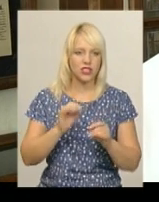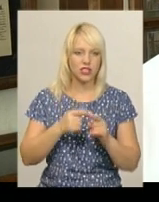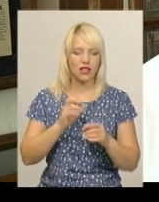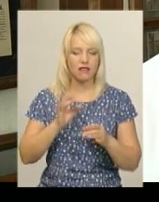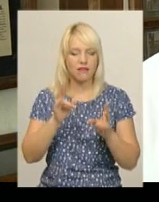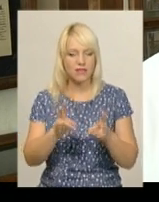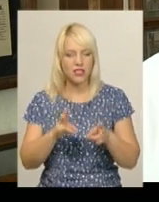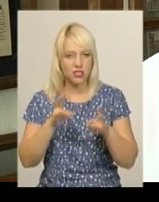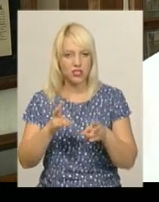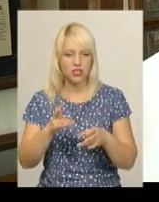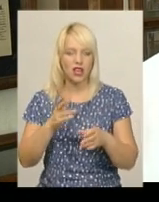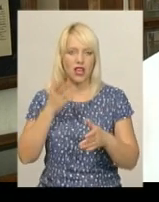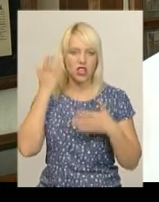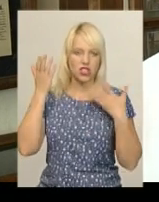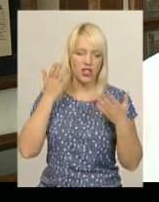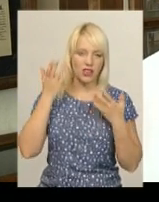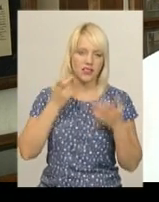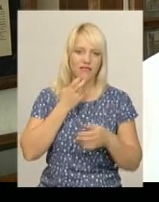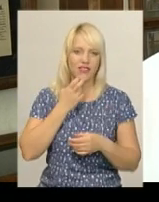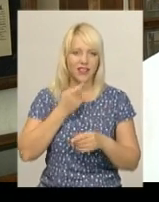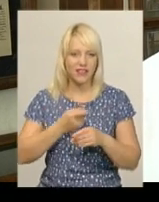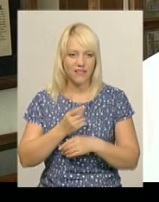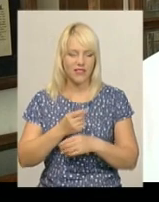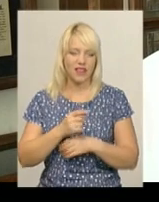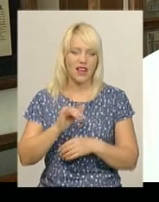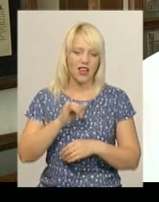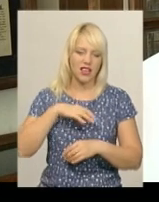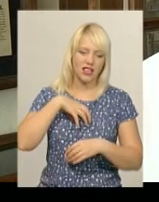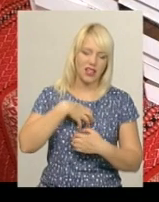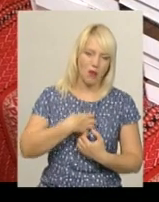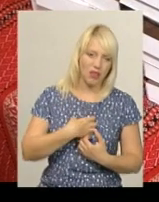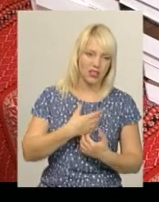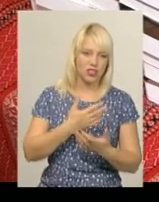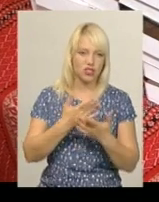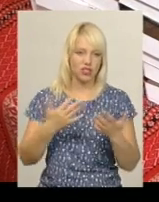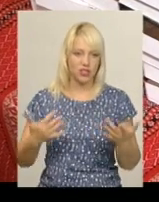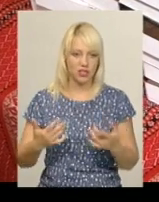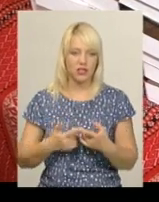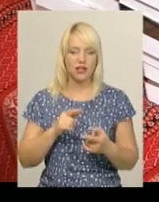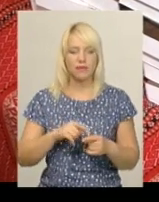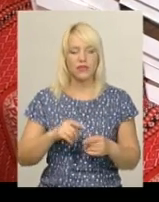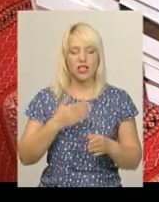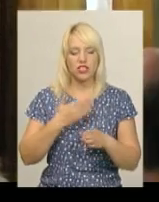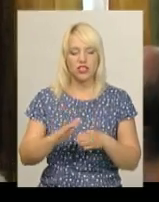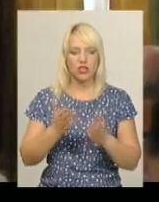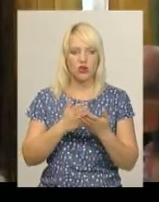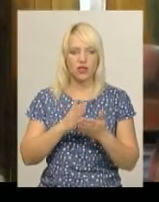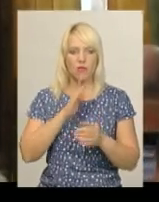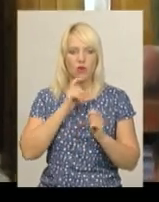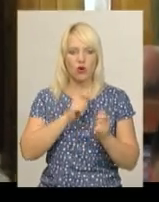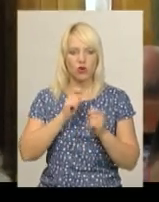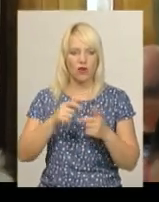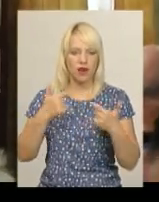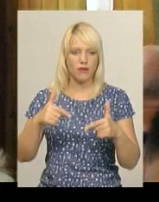жартівливі, і ліричні, драматичні, трагічні. Частину книг Павло Гірник подарував гостям